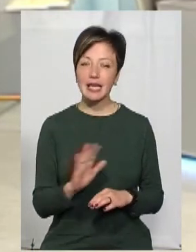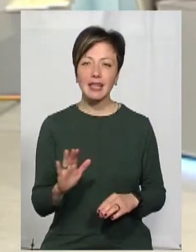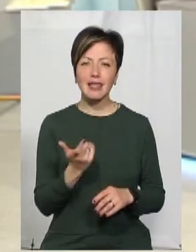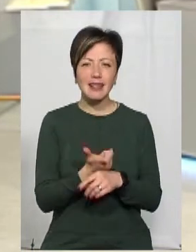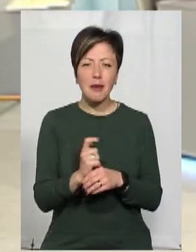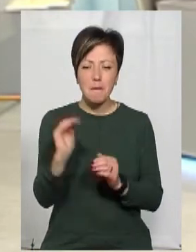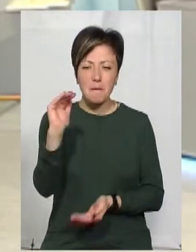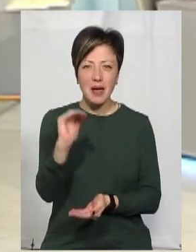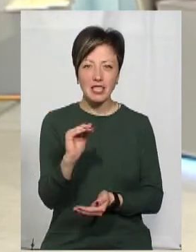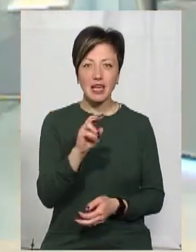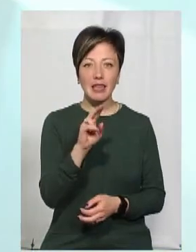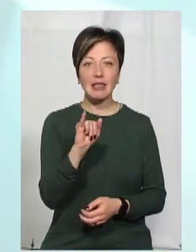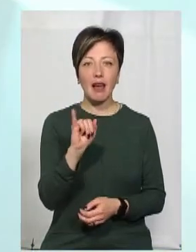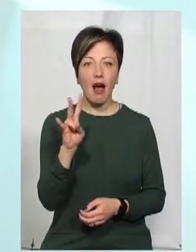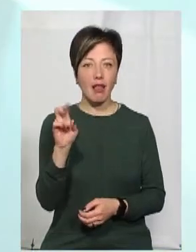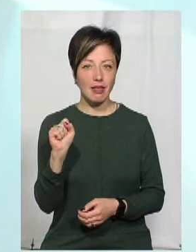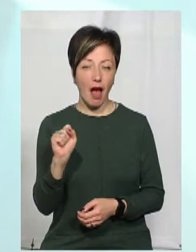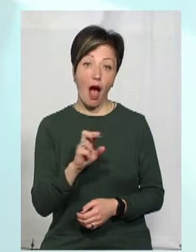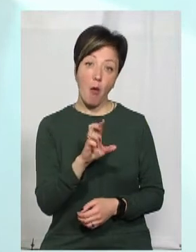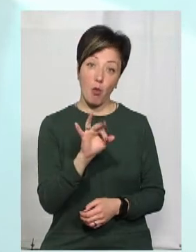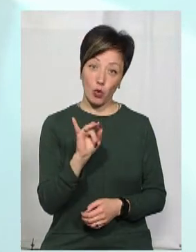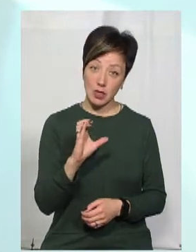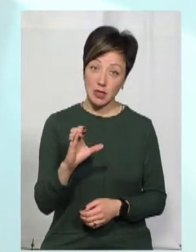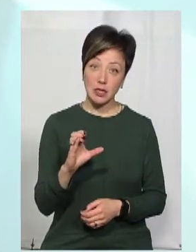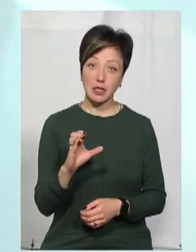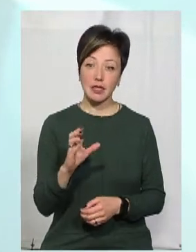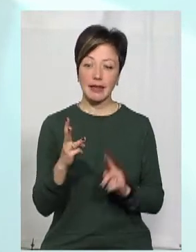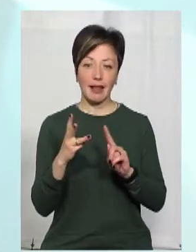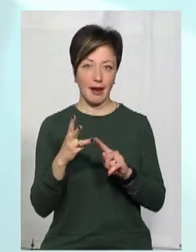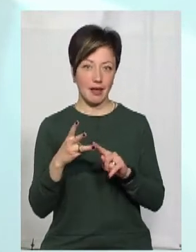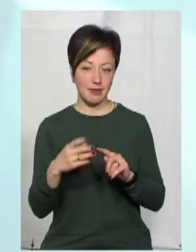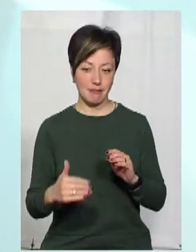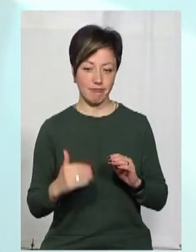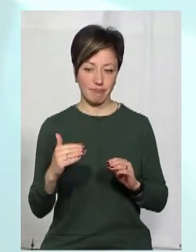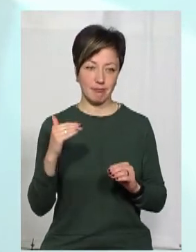найменша Діанка. А Борис, виходить, від найменшого третій.